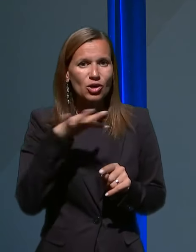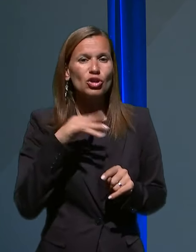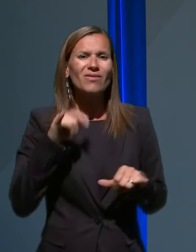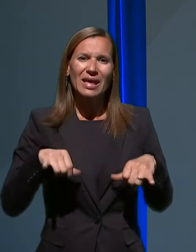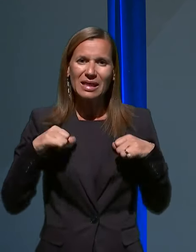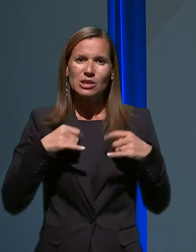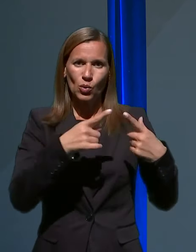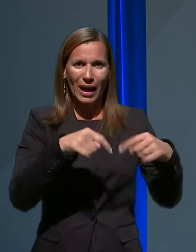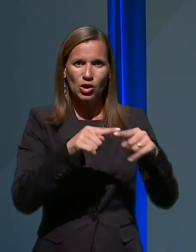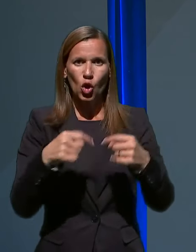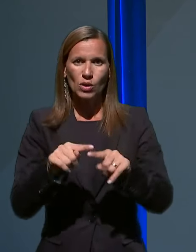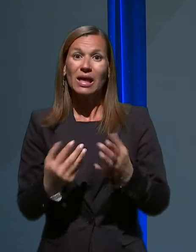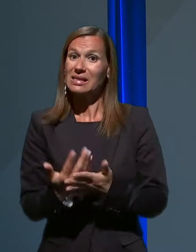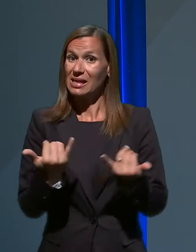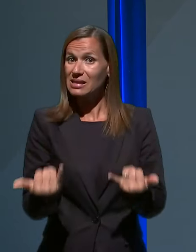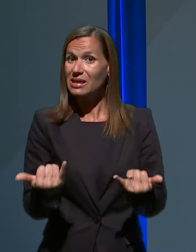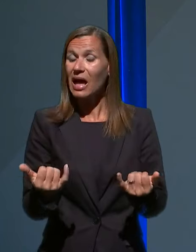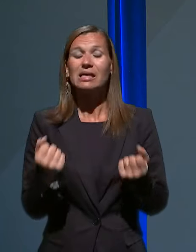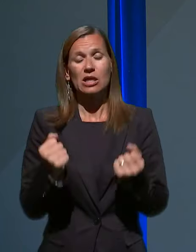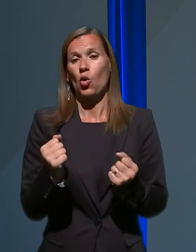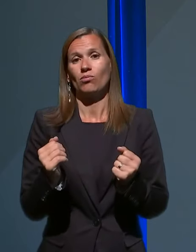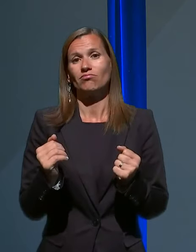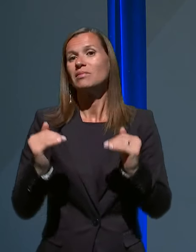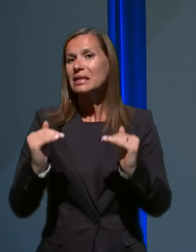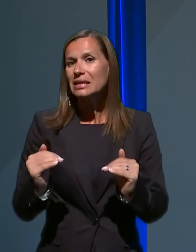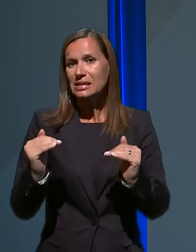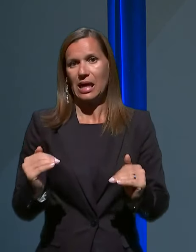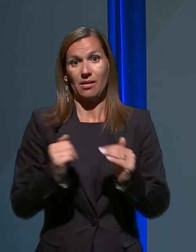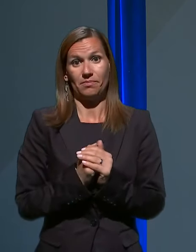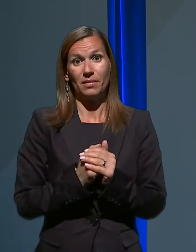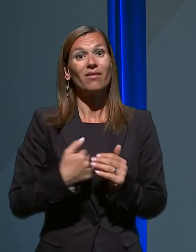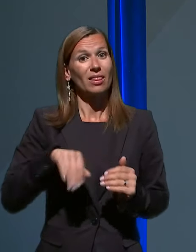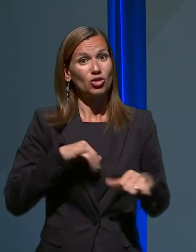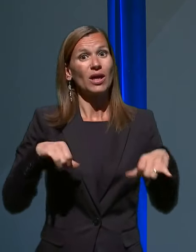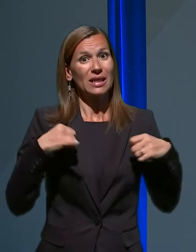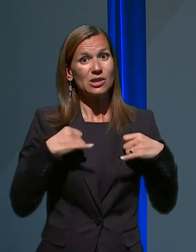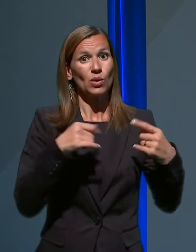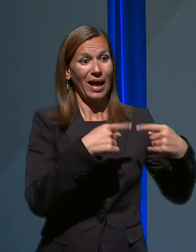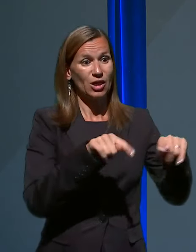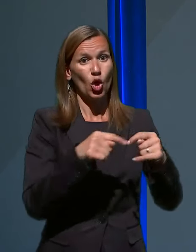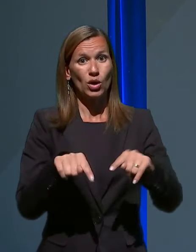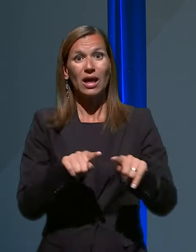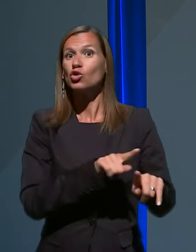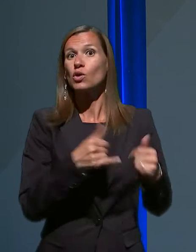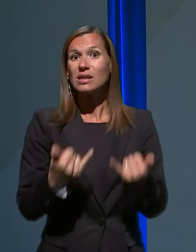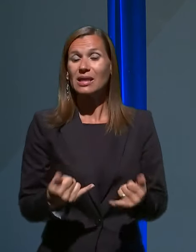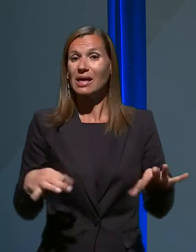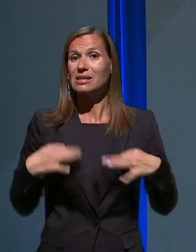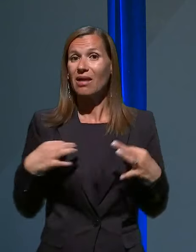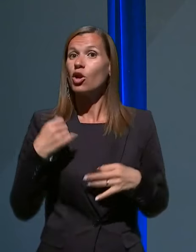enotah za enkrat zelo nizka. V naših intenzivnih enotah se je dosedaj zdravilo 51